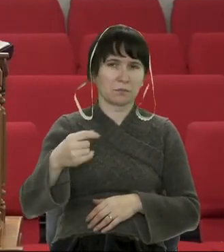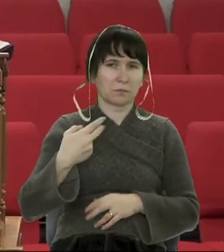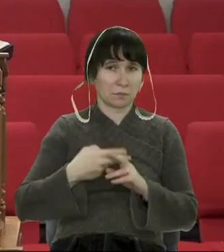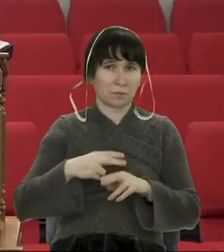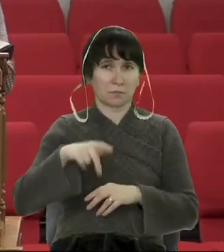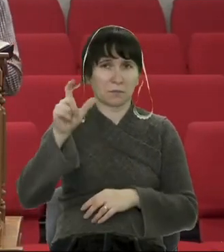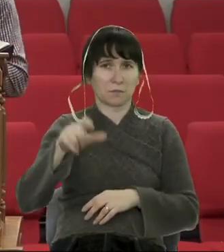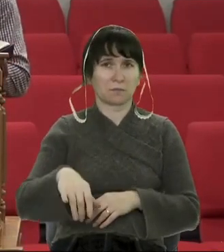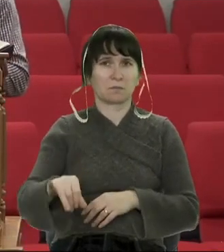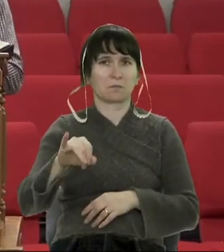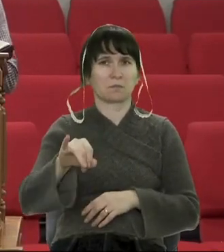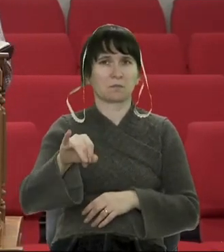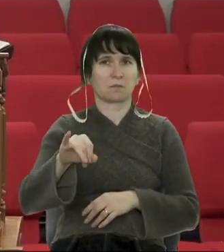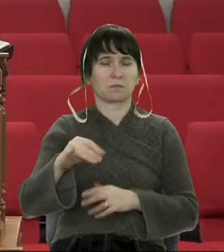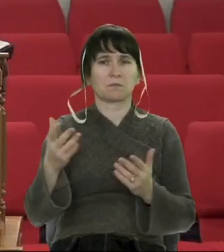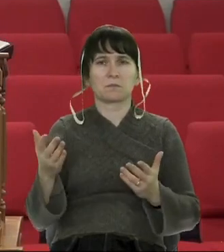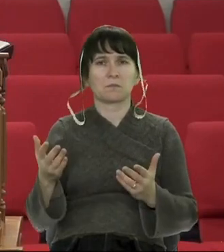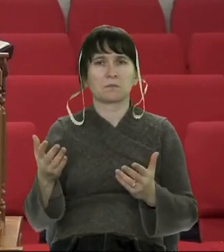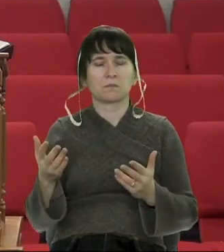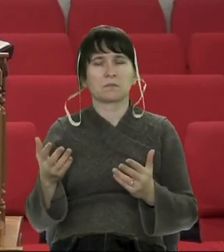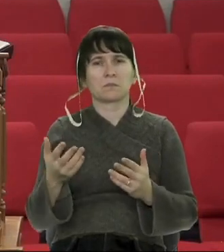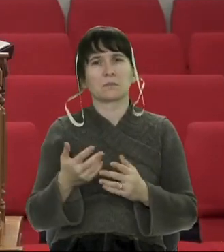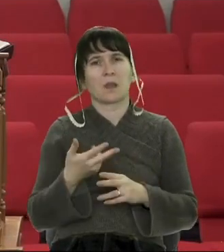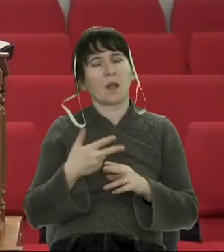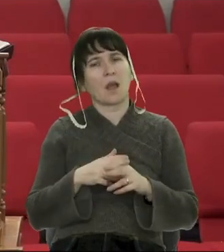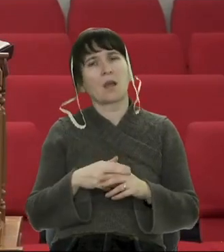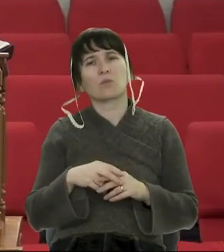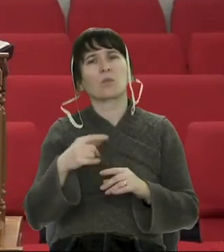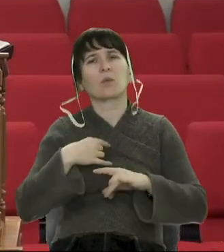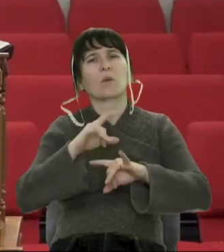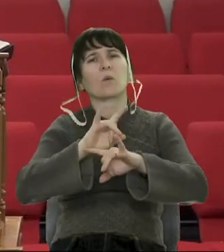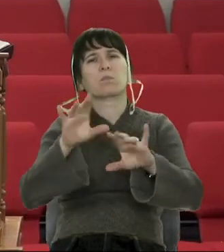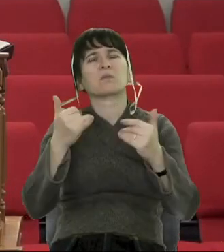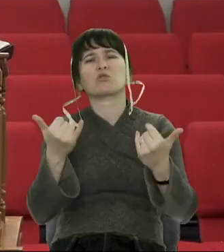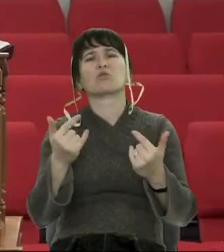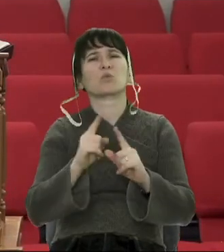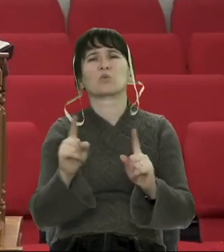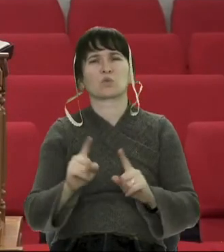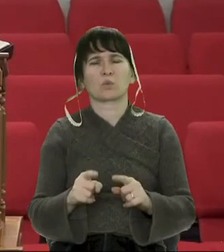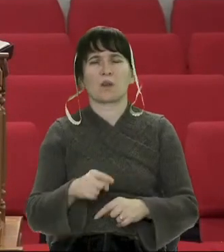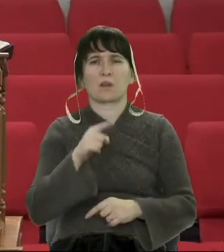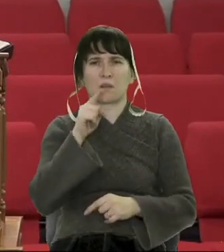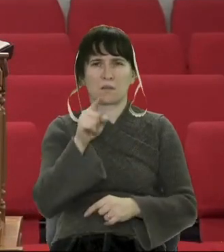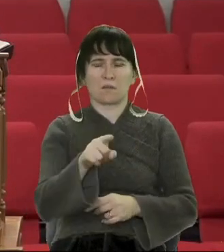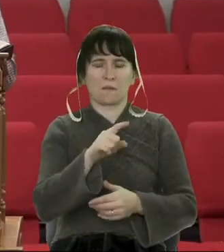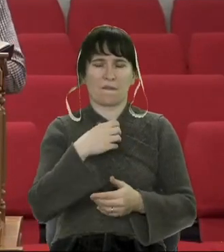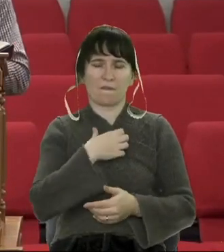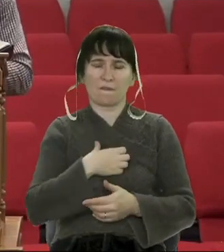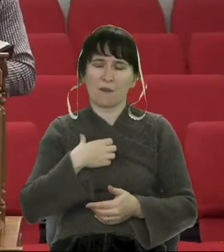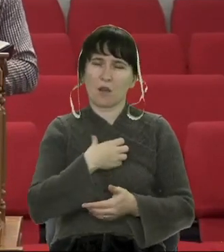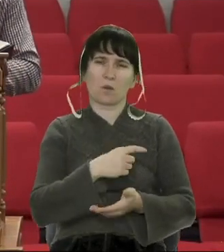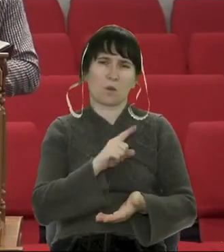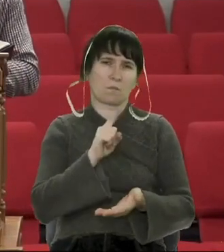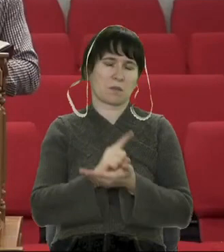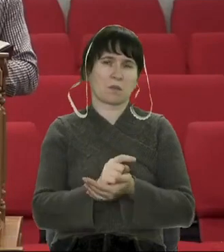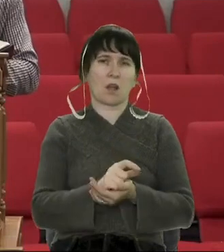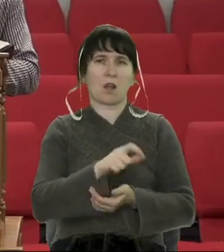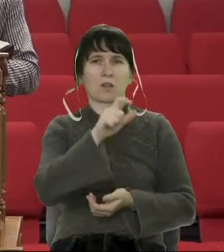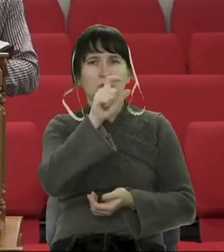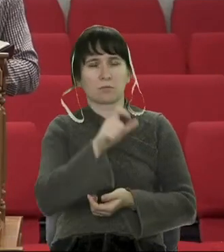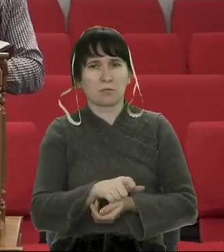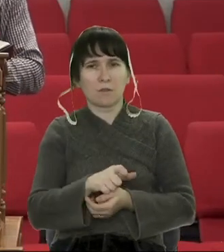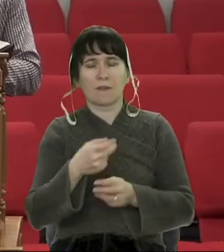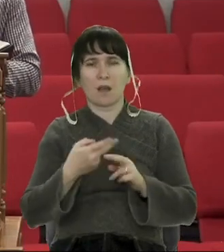І ми, говорячи в усьому контексті цього розбору, повинні розуміти, що ми повинні давати другий шанс хорошій людині, яка вчинила щось